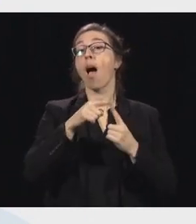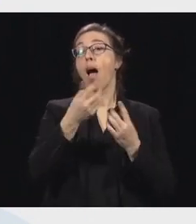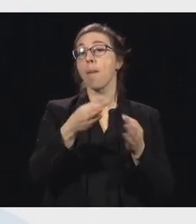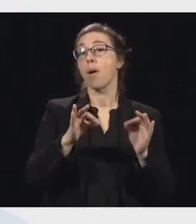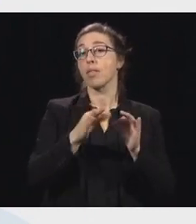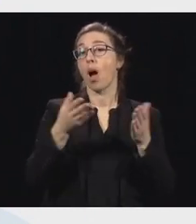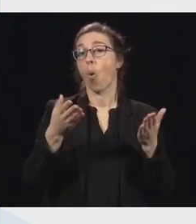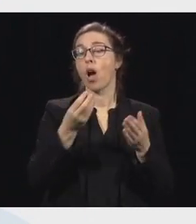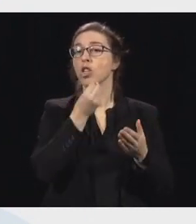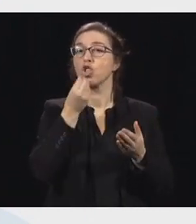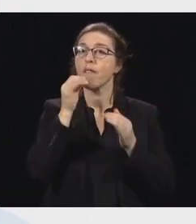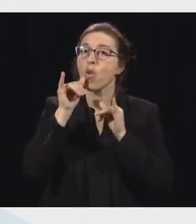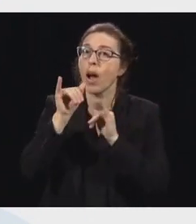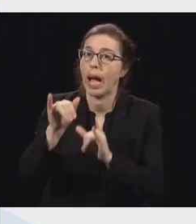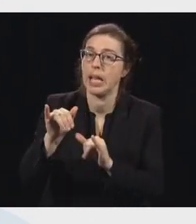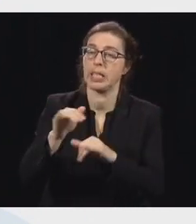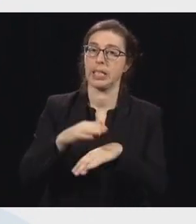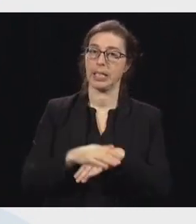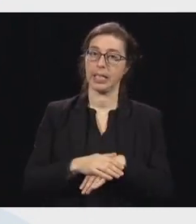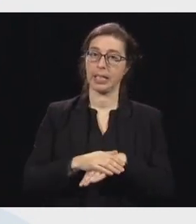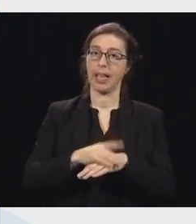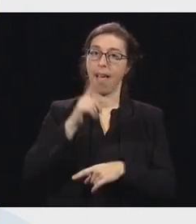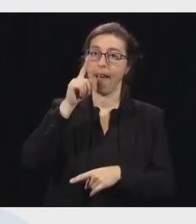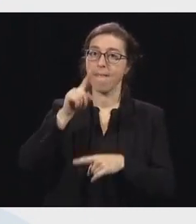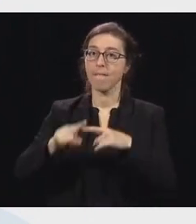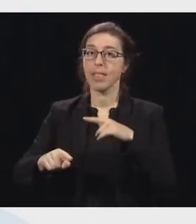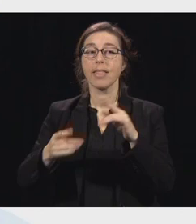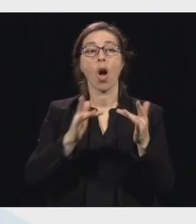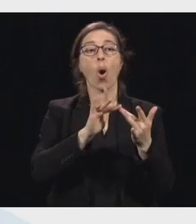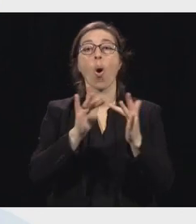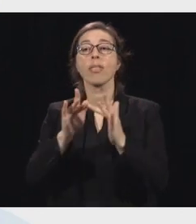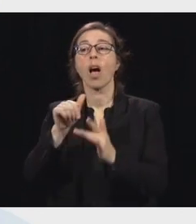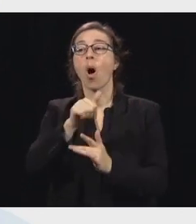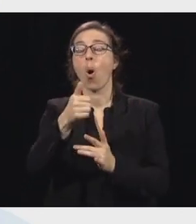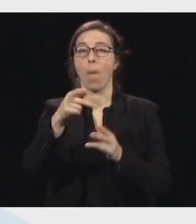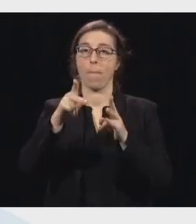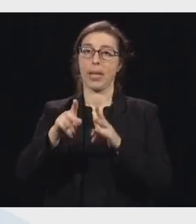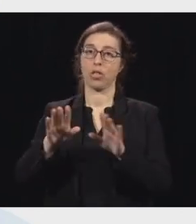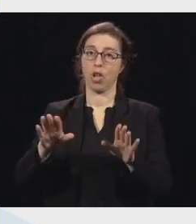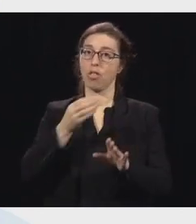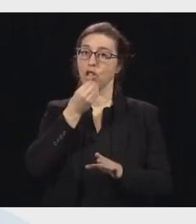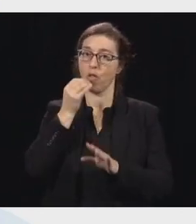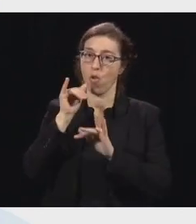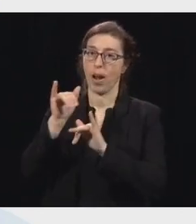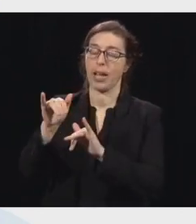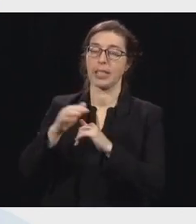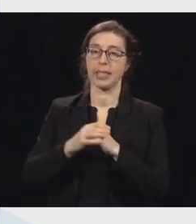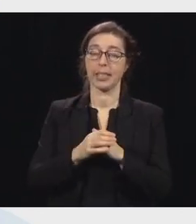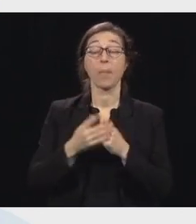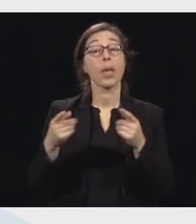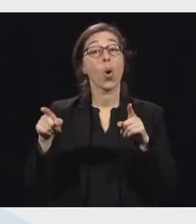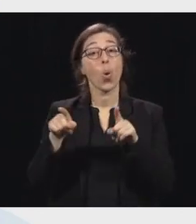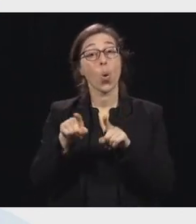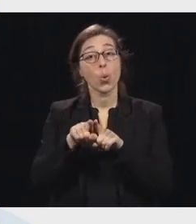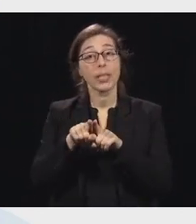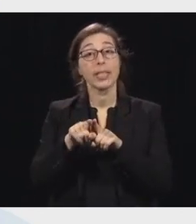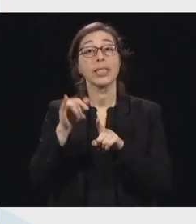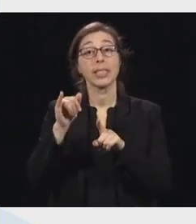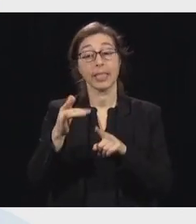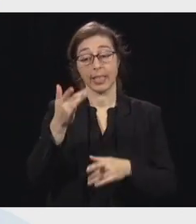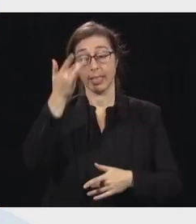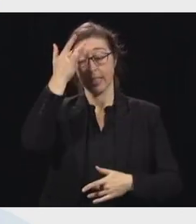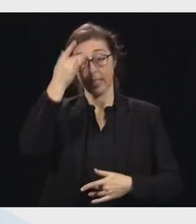vous vous assurez de ne pas être en contact avec personne. Ensuite, vous appelez le 1